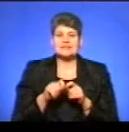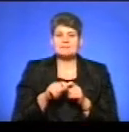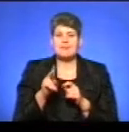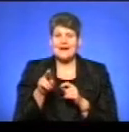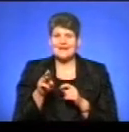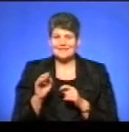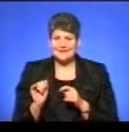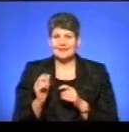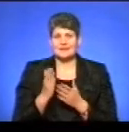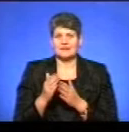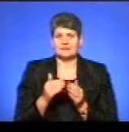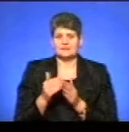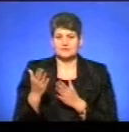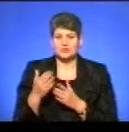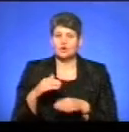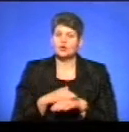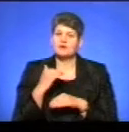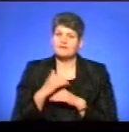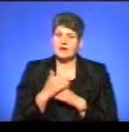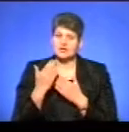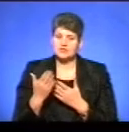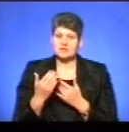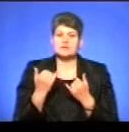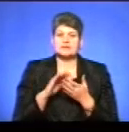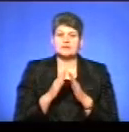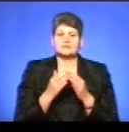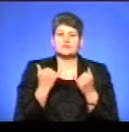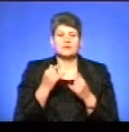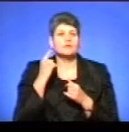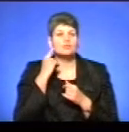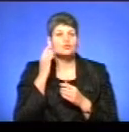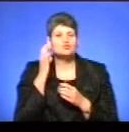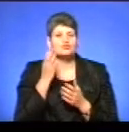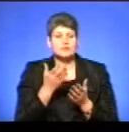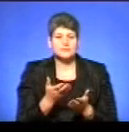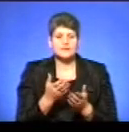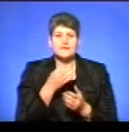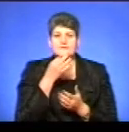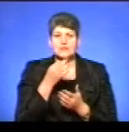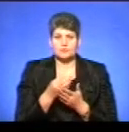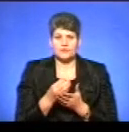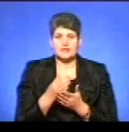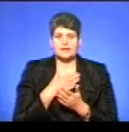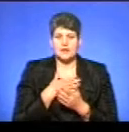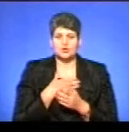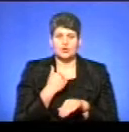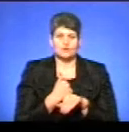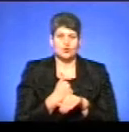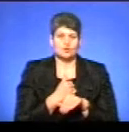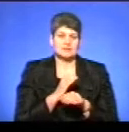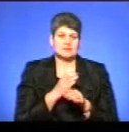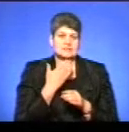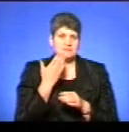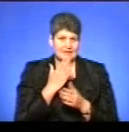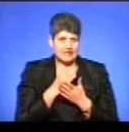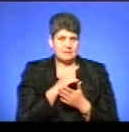Михайла, який є в сусідній студії. Доброго вечора. Становно, зараз ви почули відповіді нашого головного спікера. Чи є у